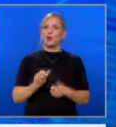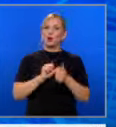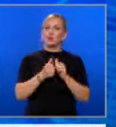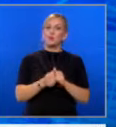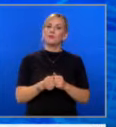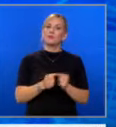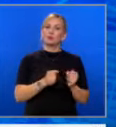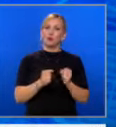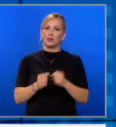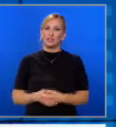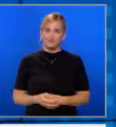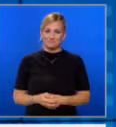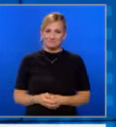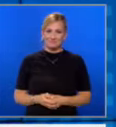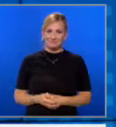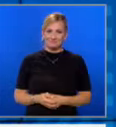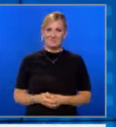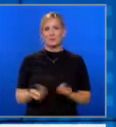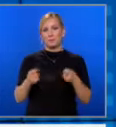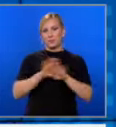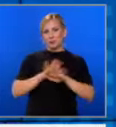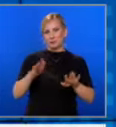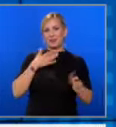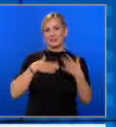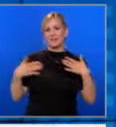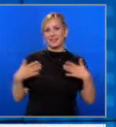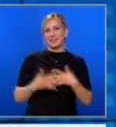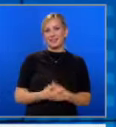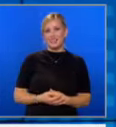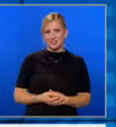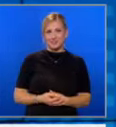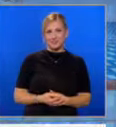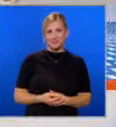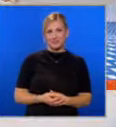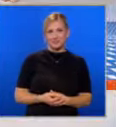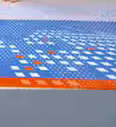в емисията малко преди 21. Така емисията завърши. Довиждане от екипани!